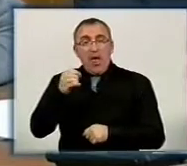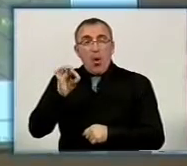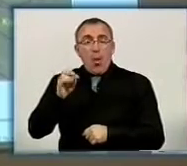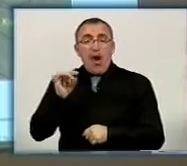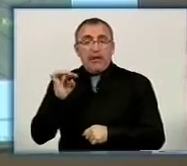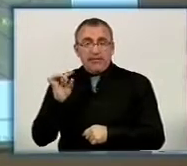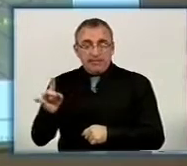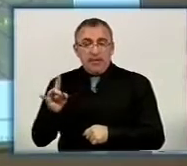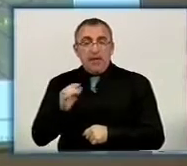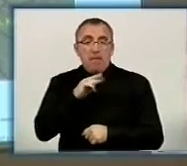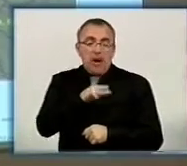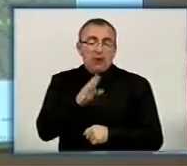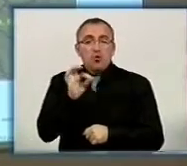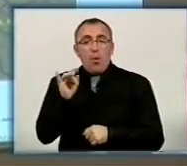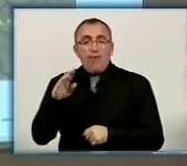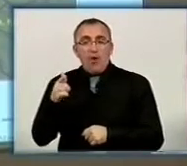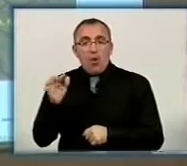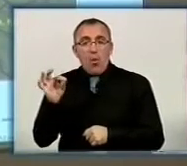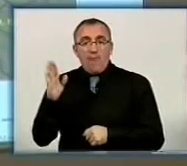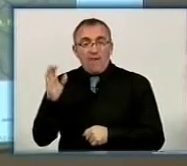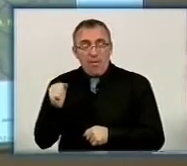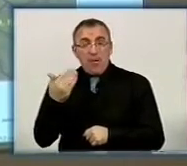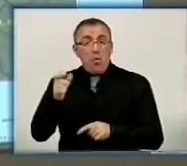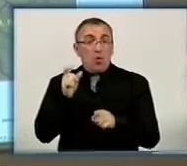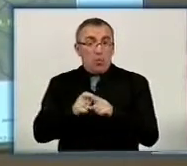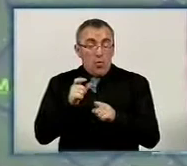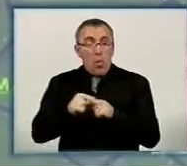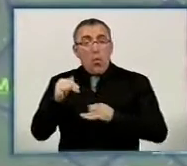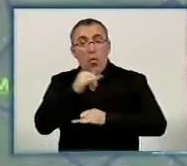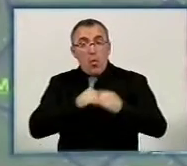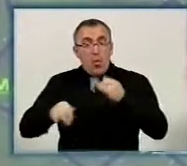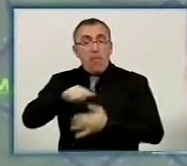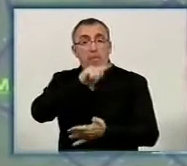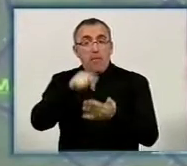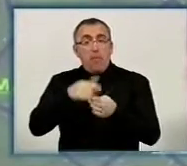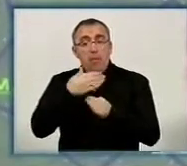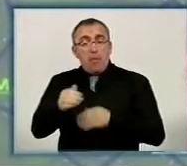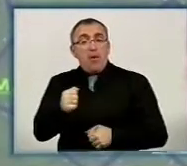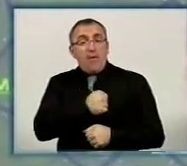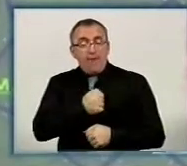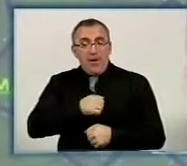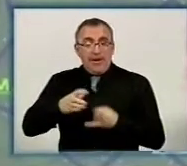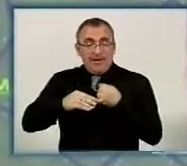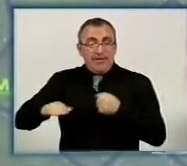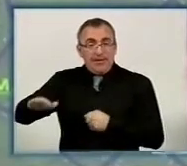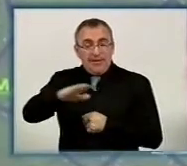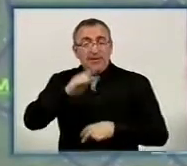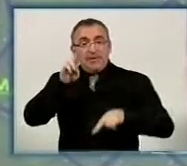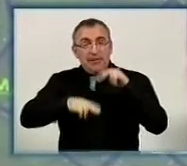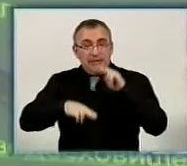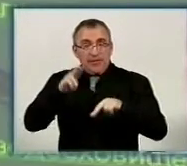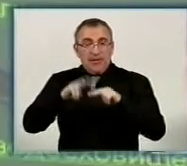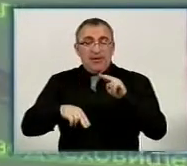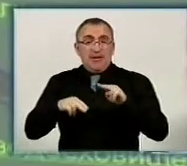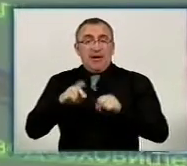в області Марія Соловйова. За її словами, нині обговорюється питання виділення військовим ділянок під забудову в таких садових